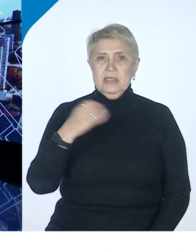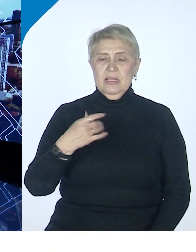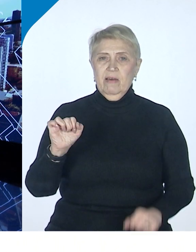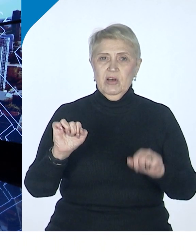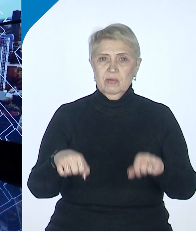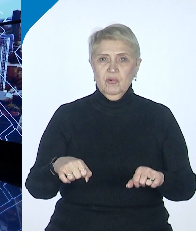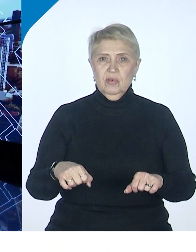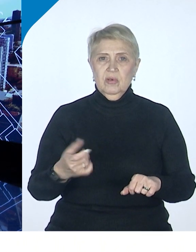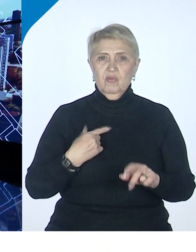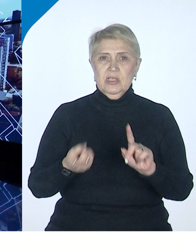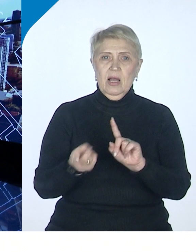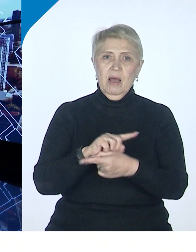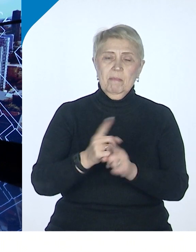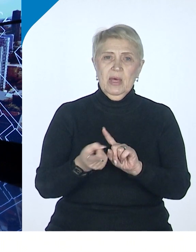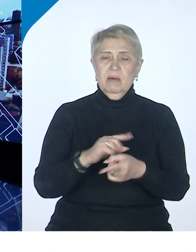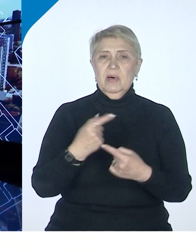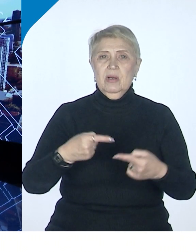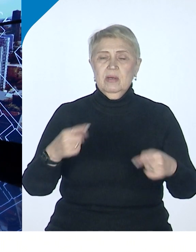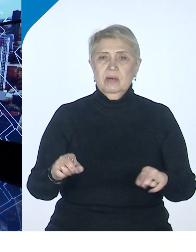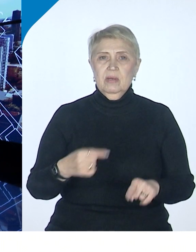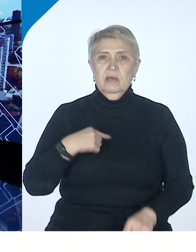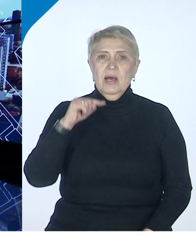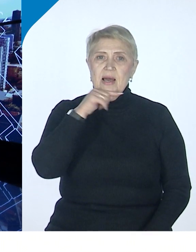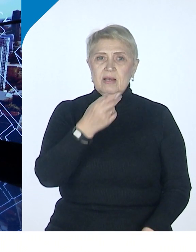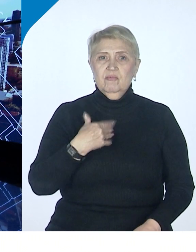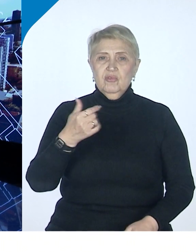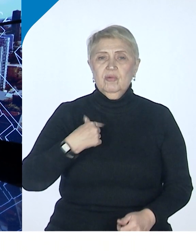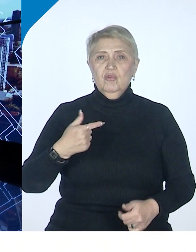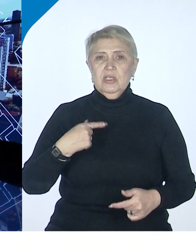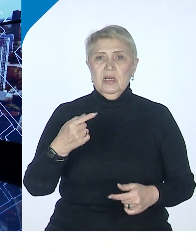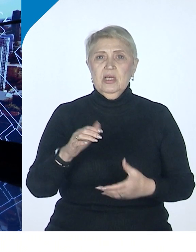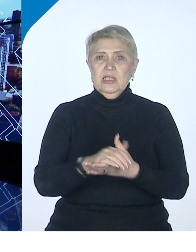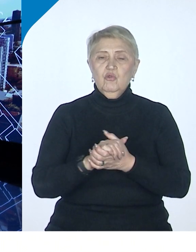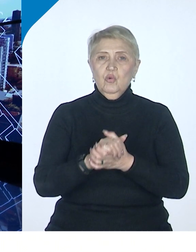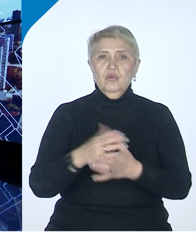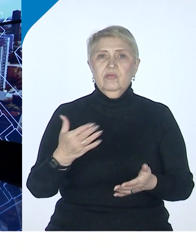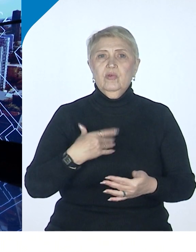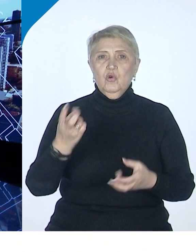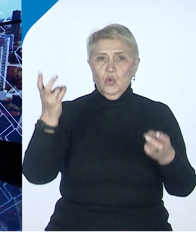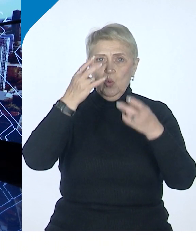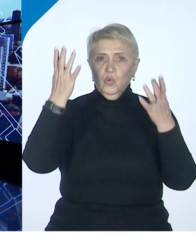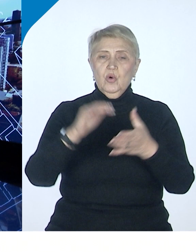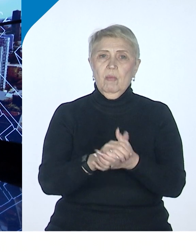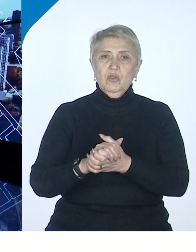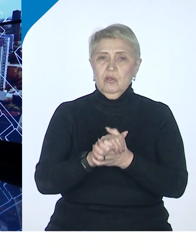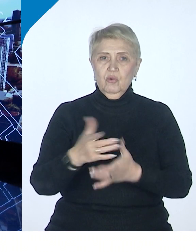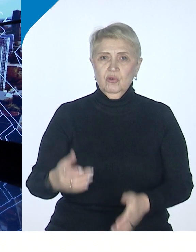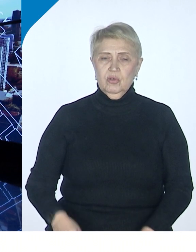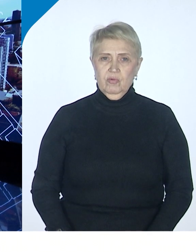к обменам, к экономическому сотрудничеству, к культурному сотрудничеству